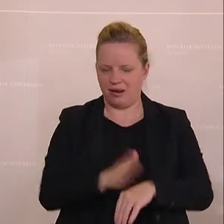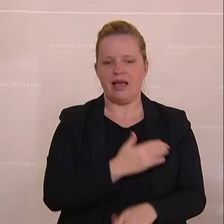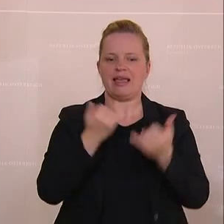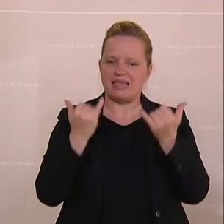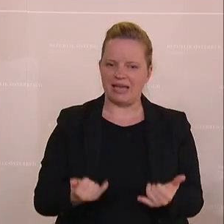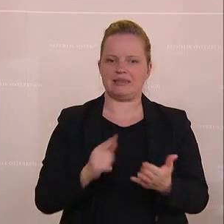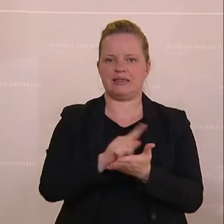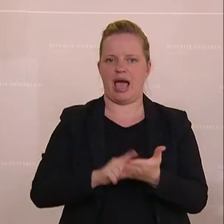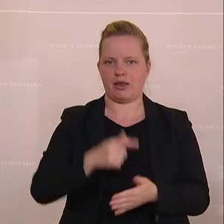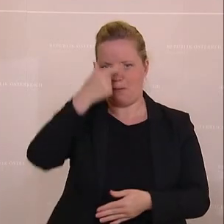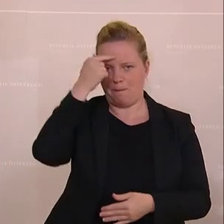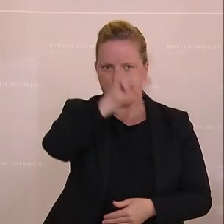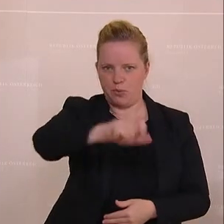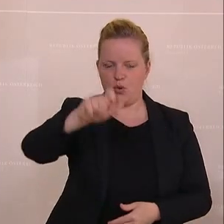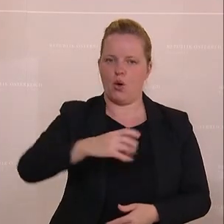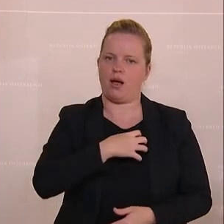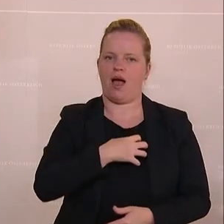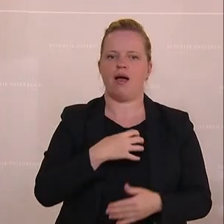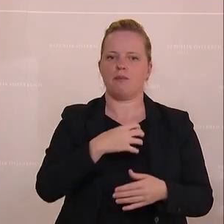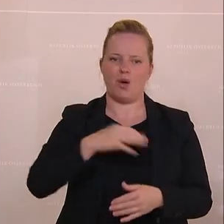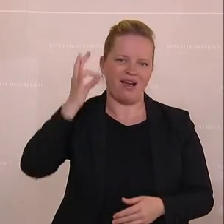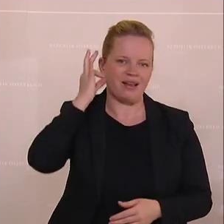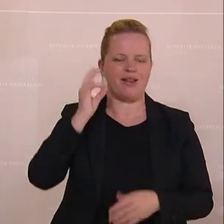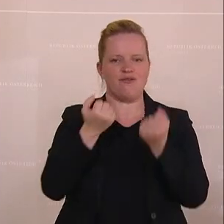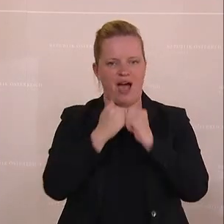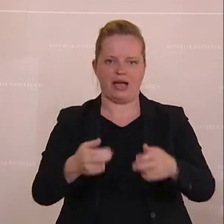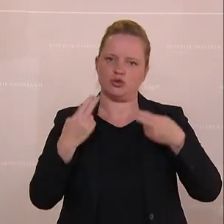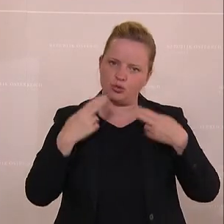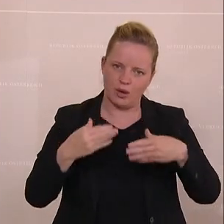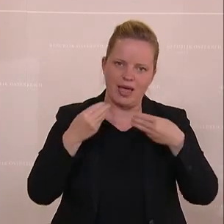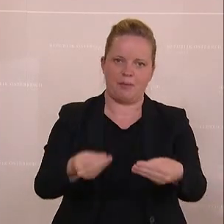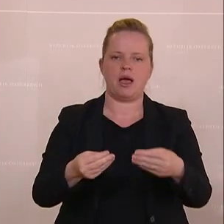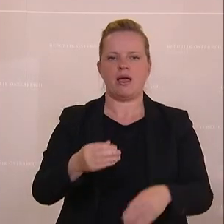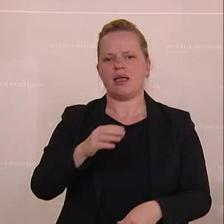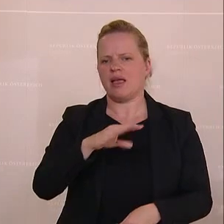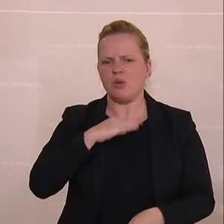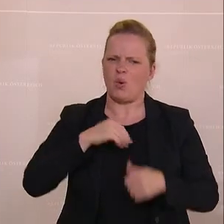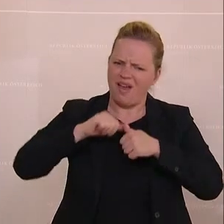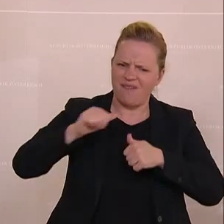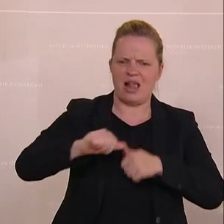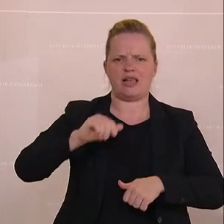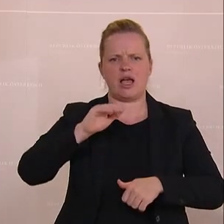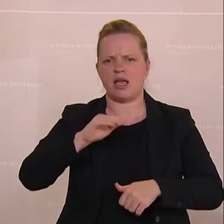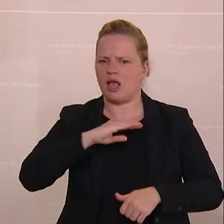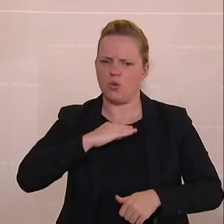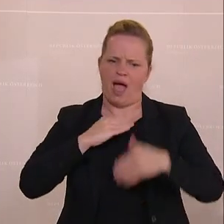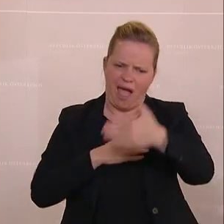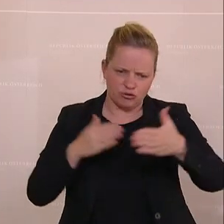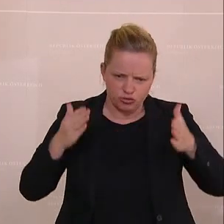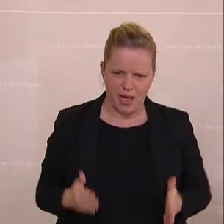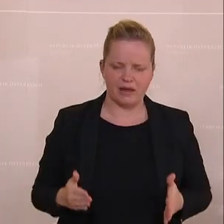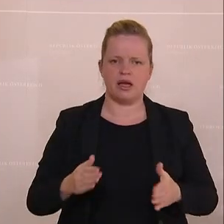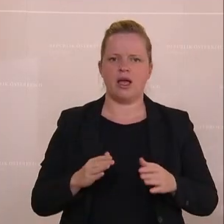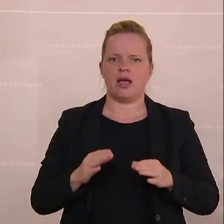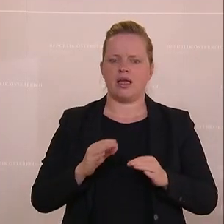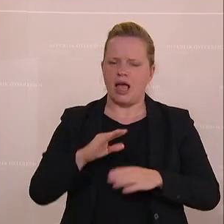Bürgerinnen und Bürgern ihre Freiheit zurückzugeben. Es ist genug gequält worden. Es ist genug eingesperrt worden. Und es wurde genug verächtlich